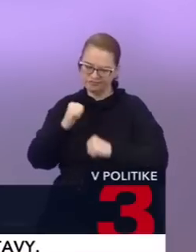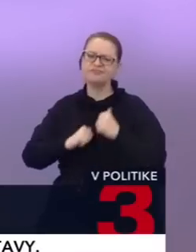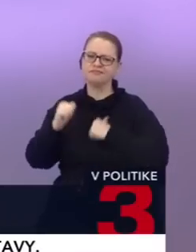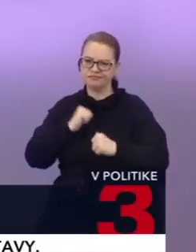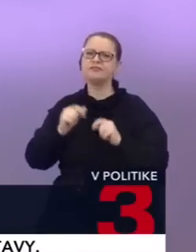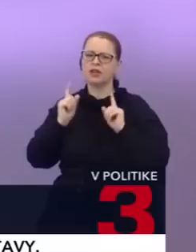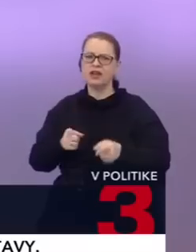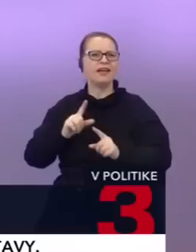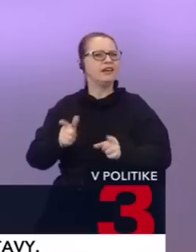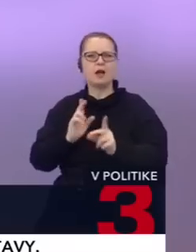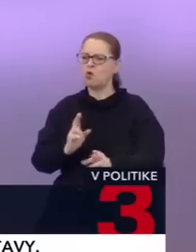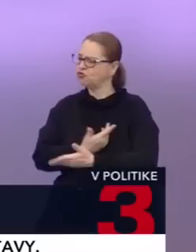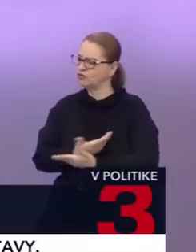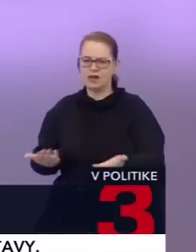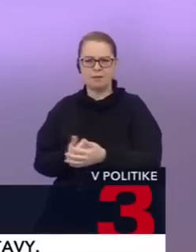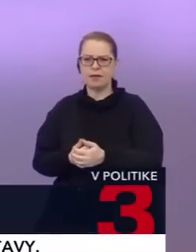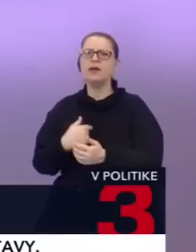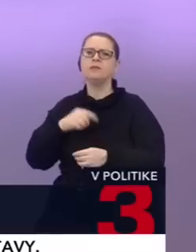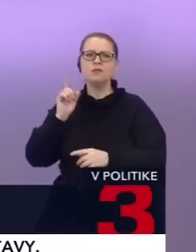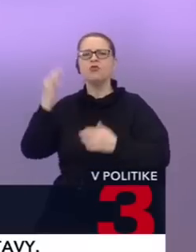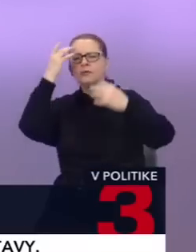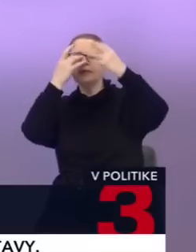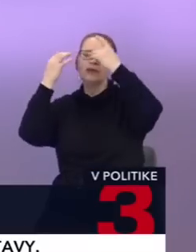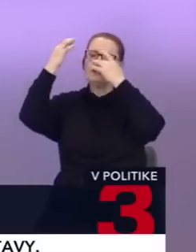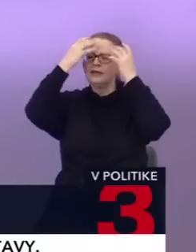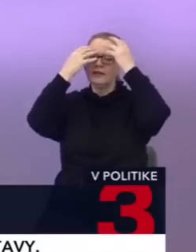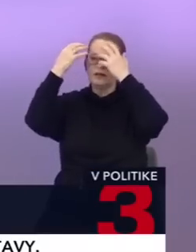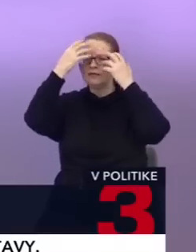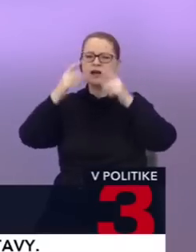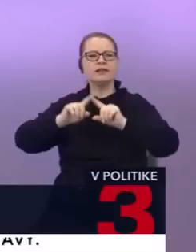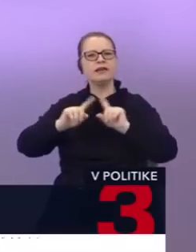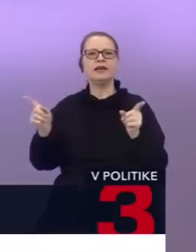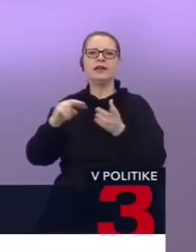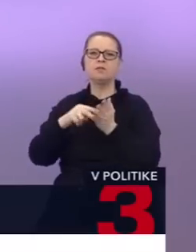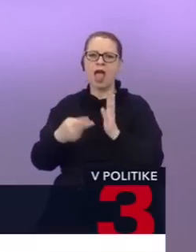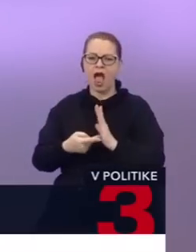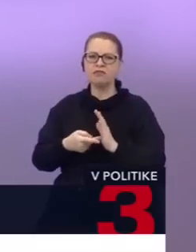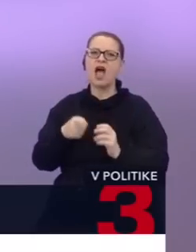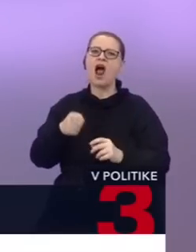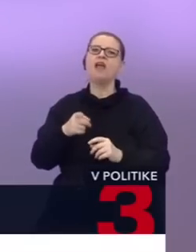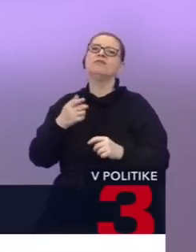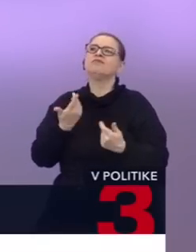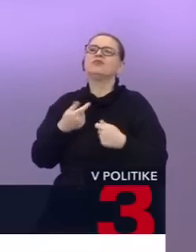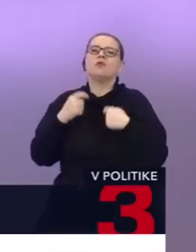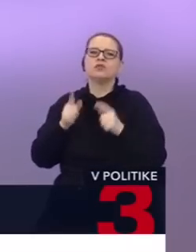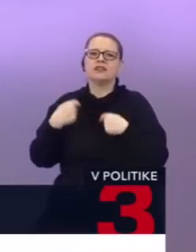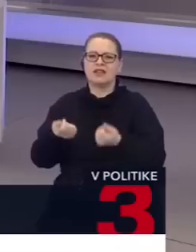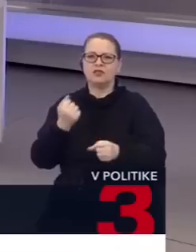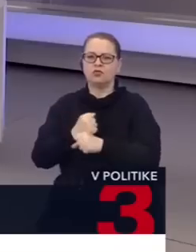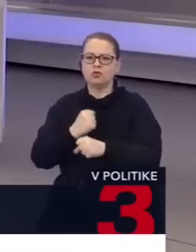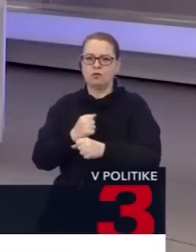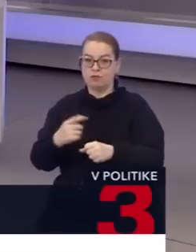pretože iná možnosť nie je. My by sme si mohli vysnívať nejaký iný scénar, ale ten by musel byť realistický. Ja vám poviem.